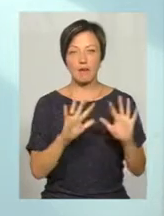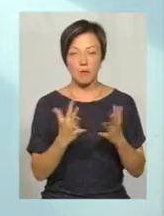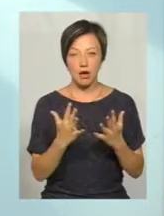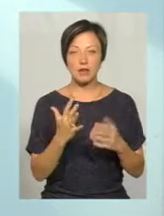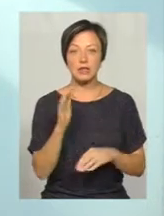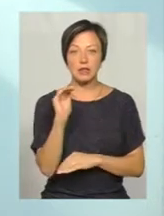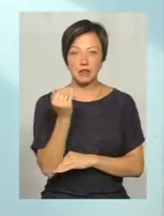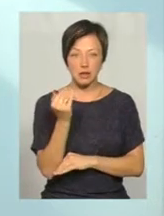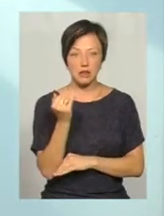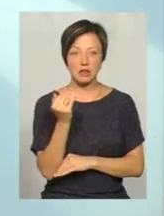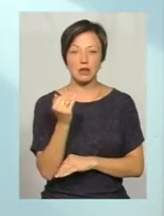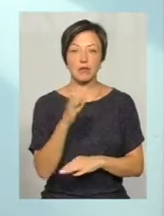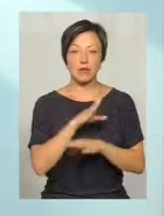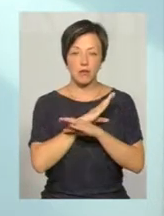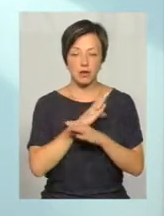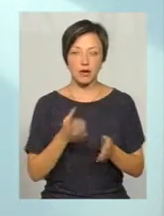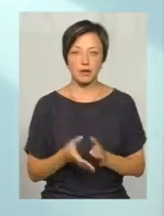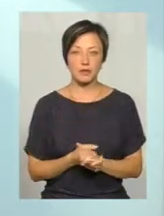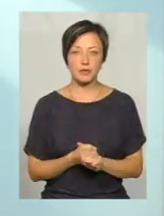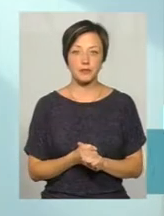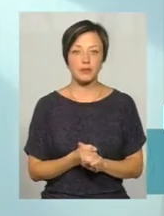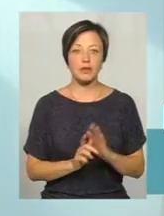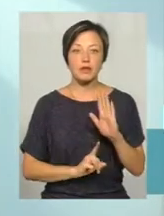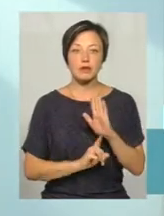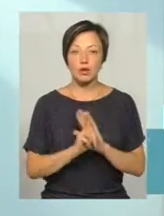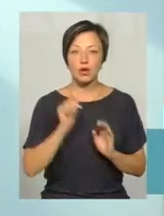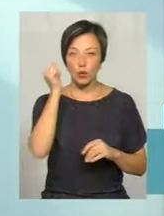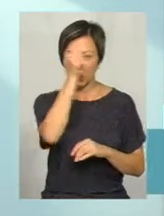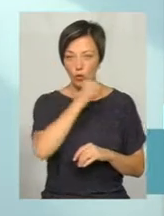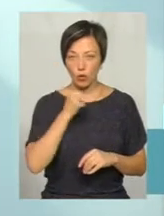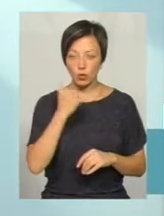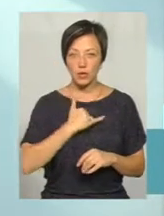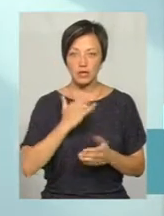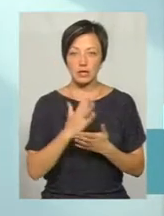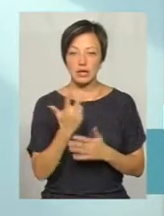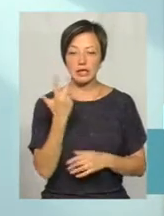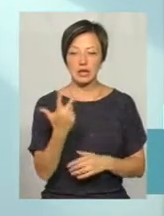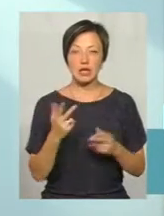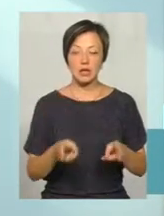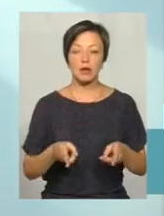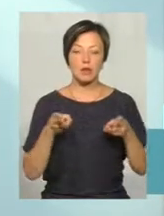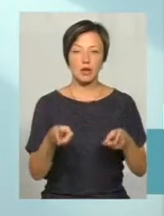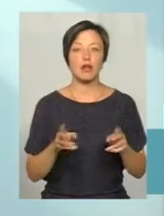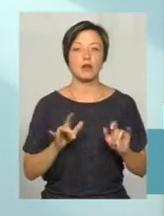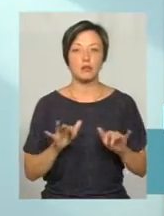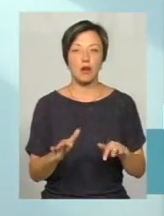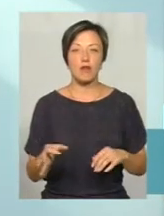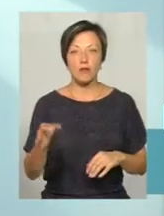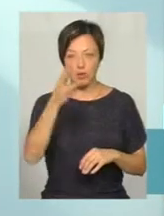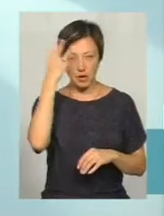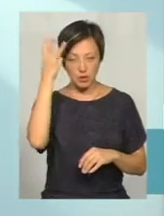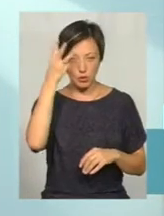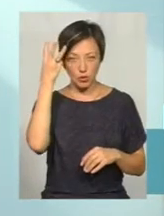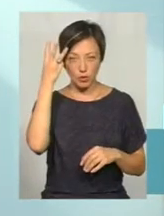що дитина позбавлена життя. З початку року в нас є три кримінальних провадження в обласному